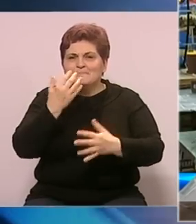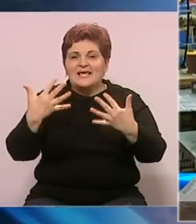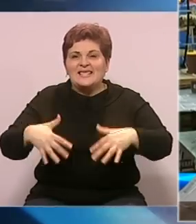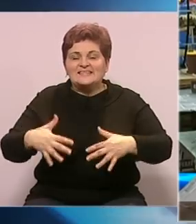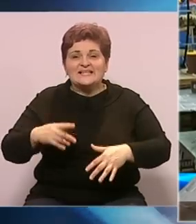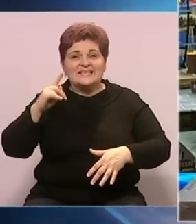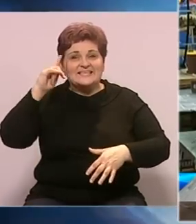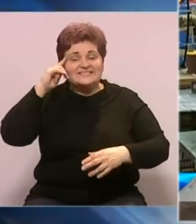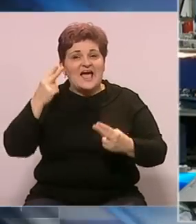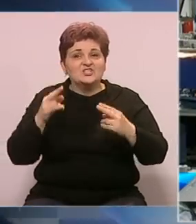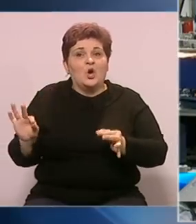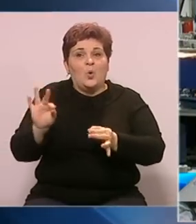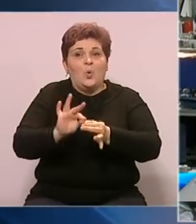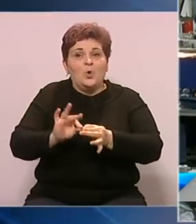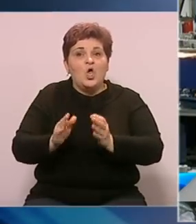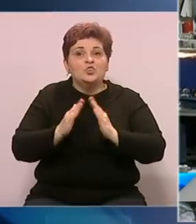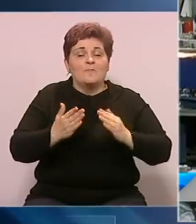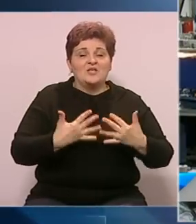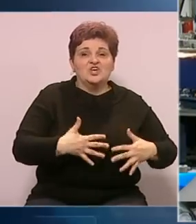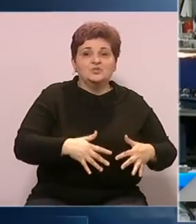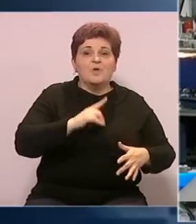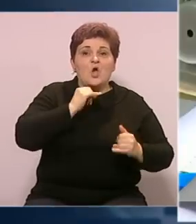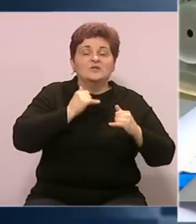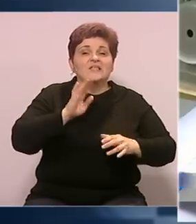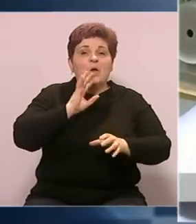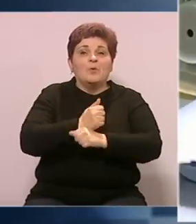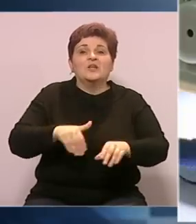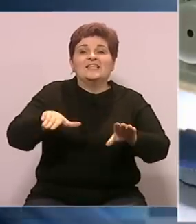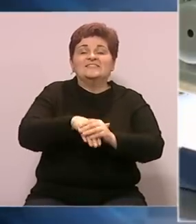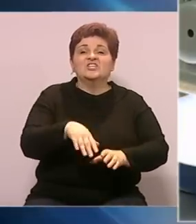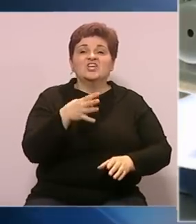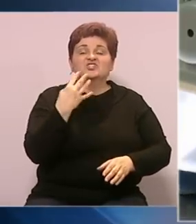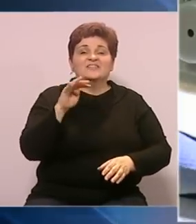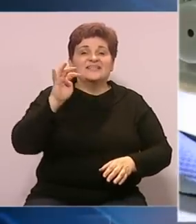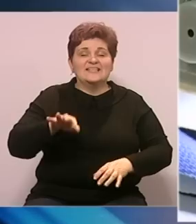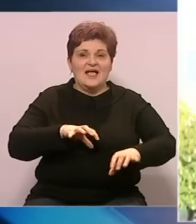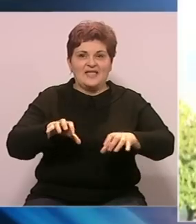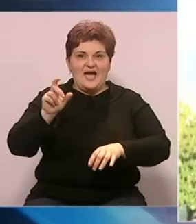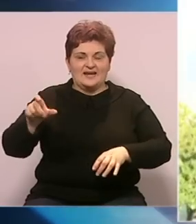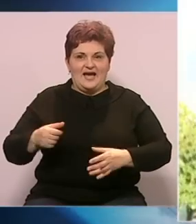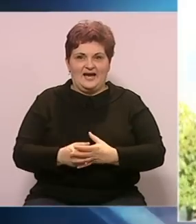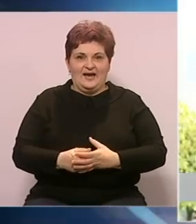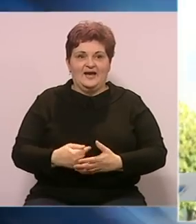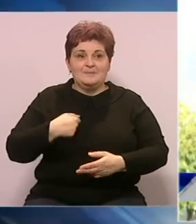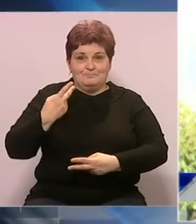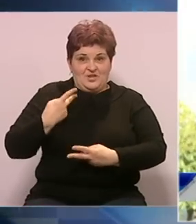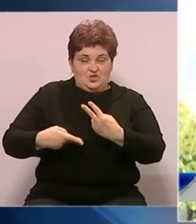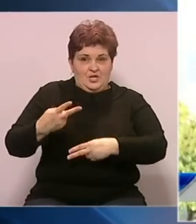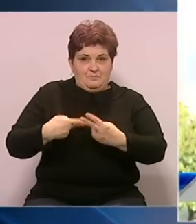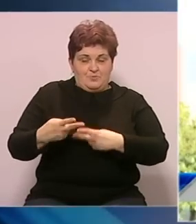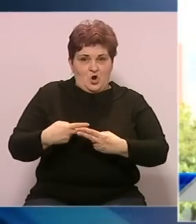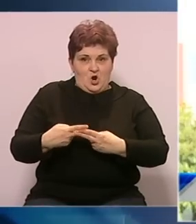znači će značajne uštede za domaću industriju koja trenutno u BiH zapošljava 40.000 radnika. Naši prezeđači